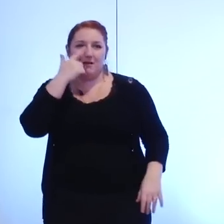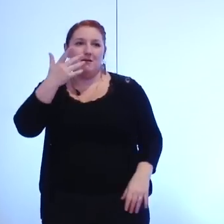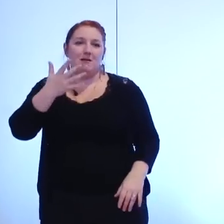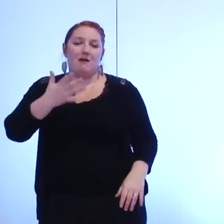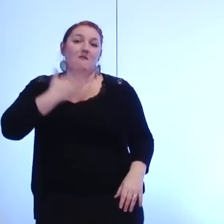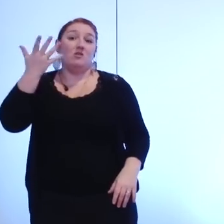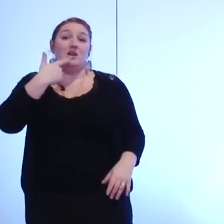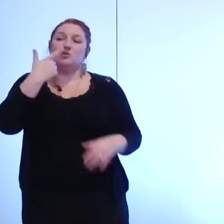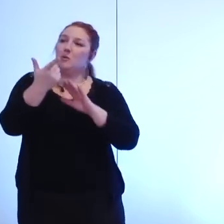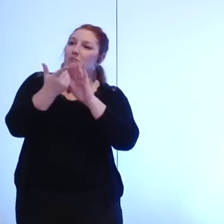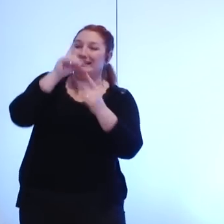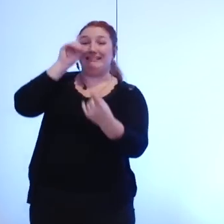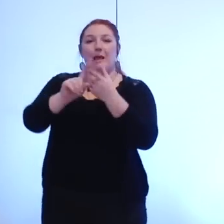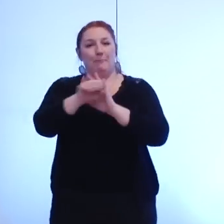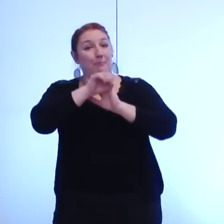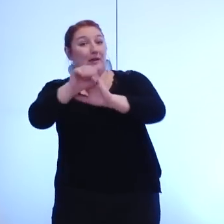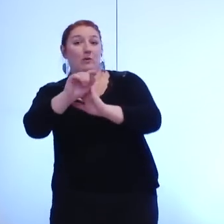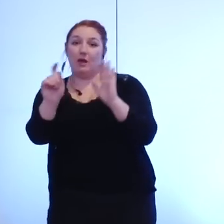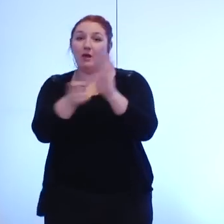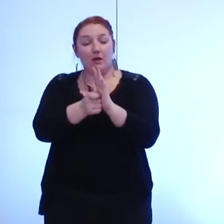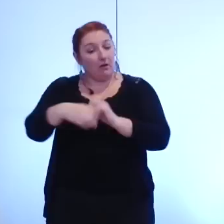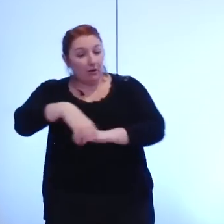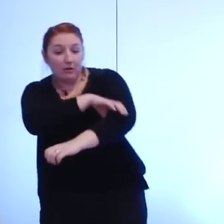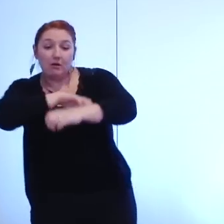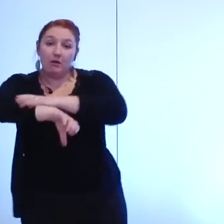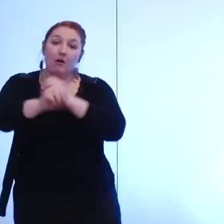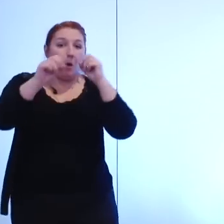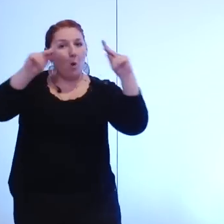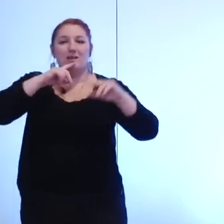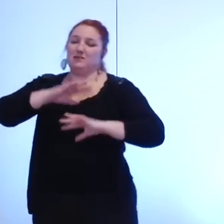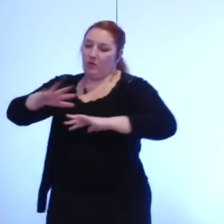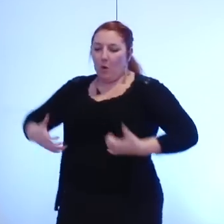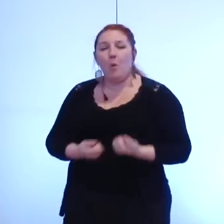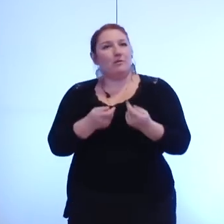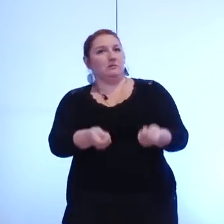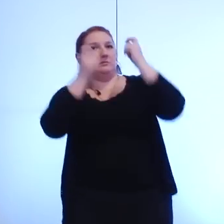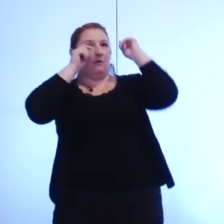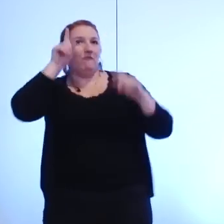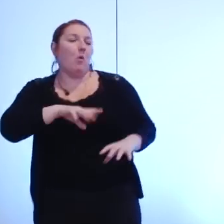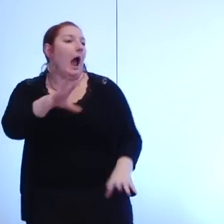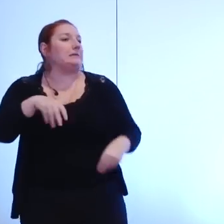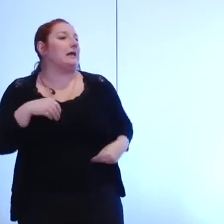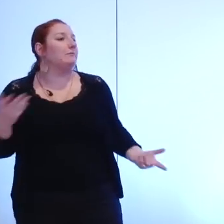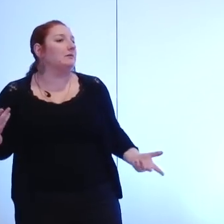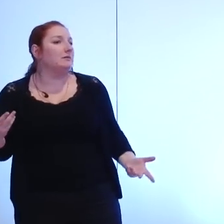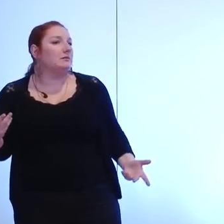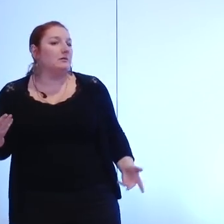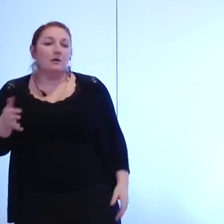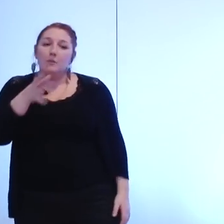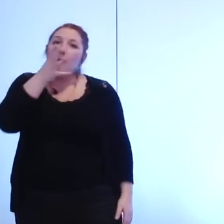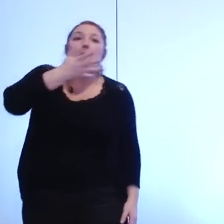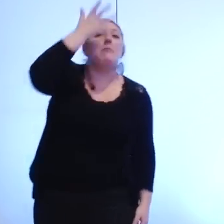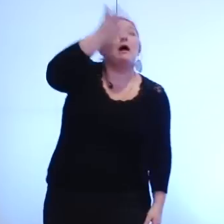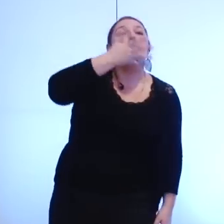que l'on dit prioritaire à ce moment là vous prenez la compétence hébergement d'urgence vous ne pouvez pas avoir ce discours là